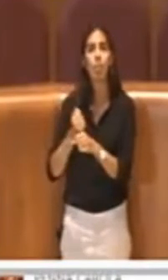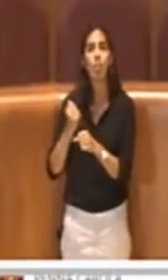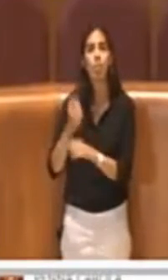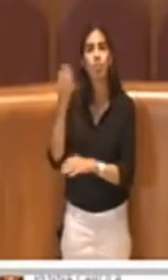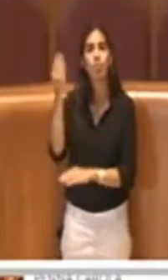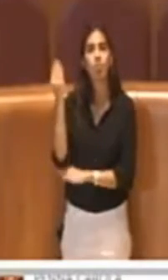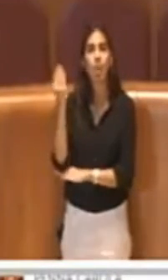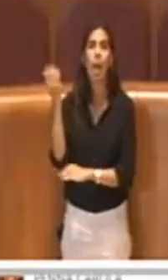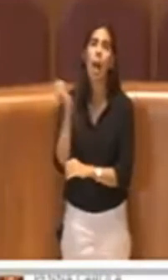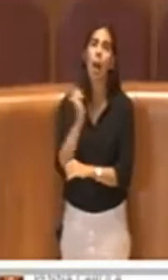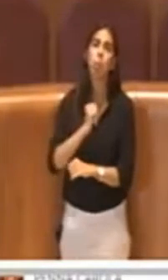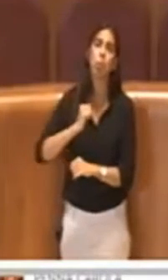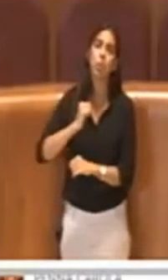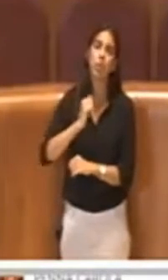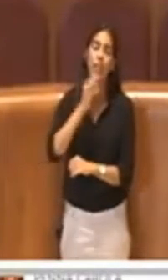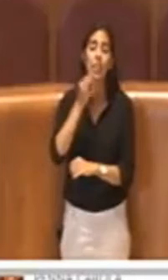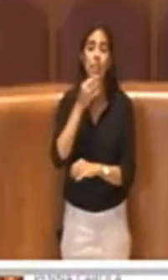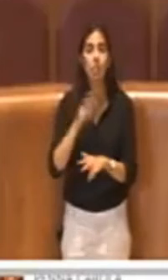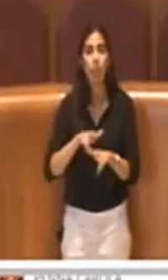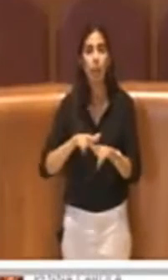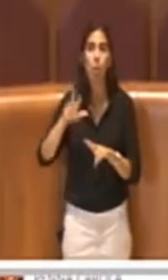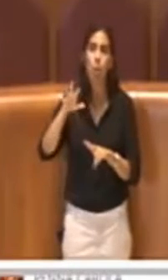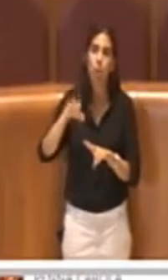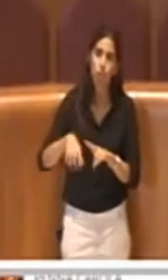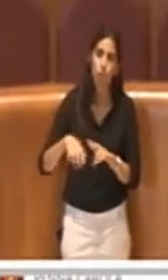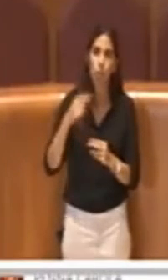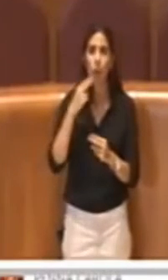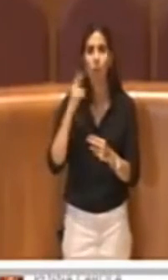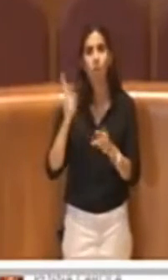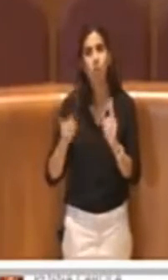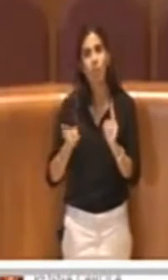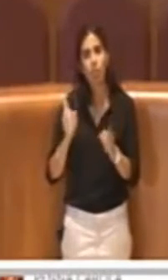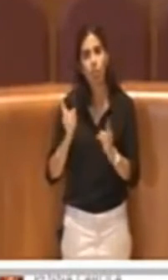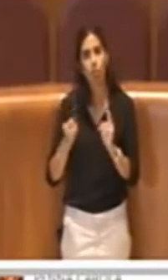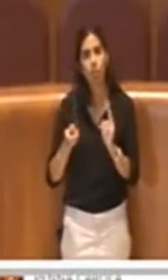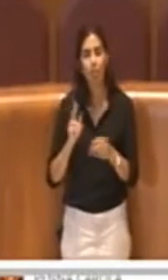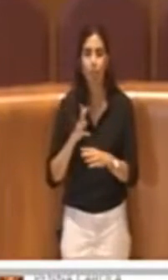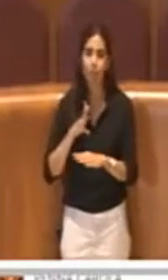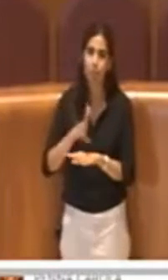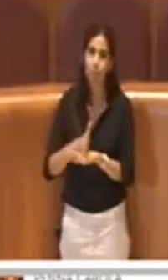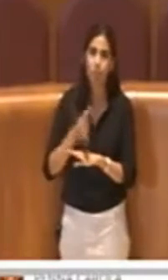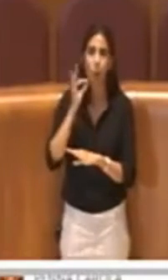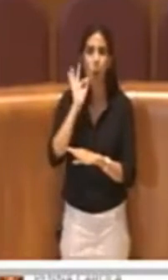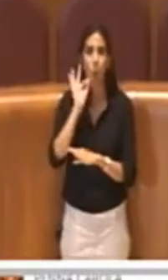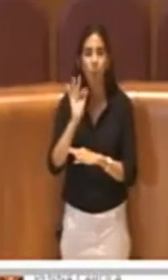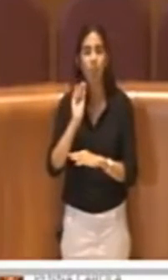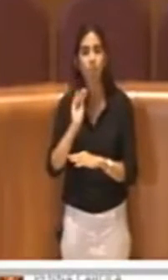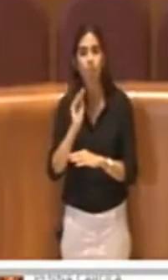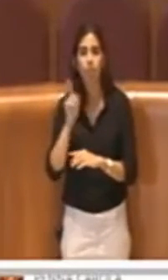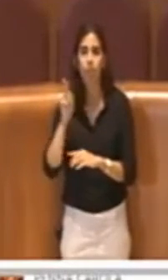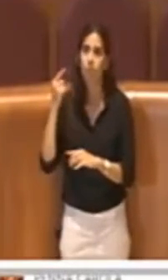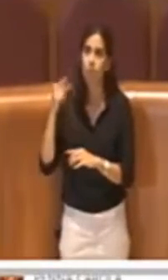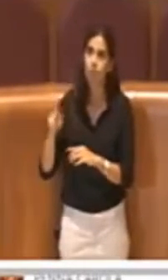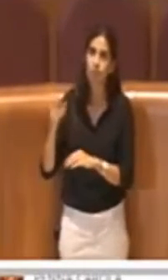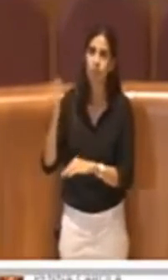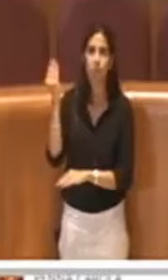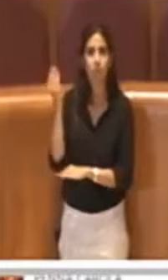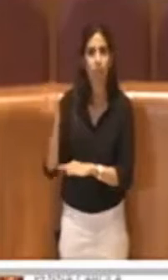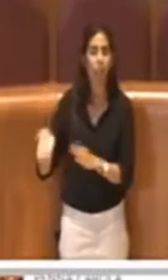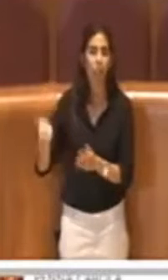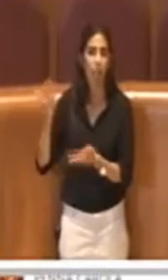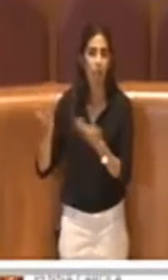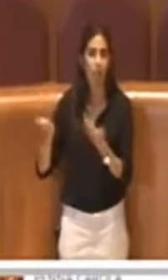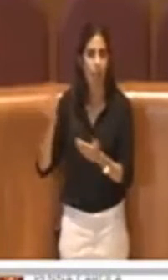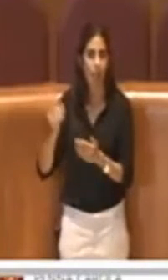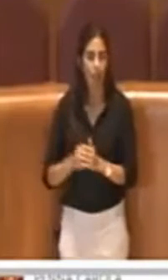e i vigili interverranno per chiedere che la stessa struttura venga smontata, così come è stata collocata.